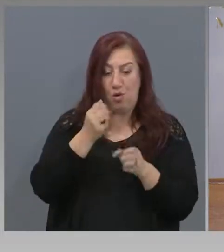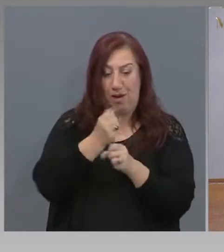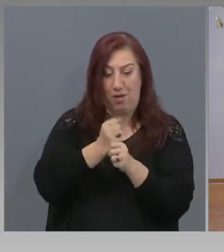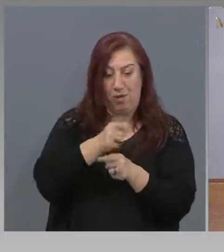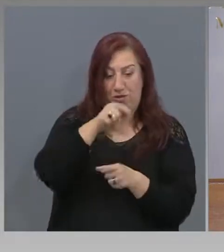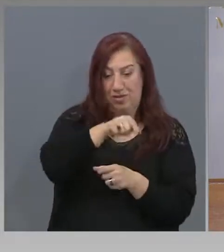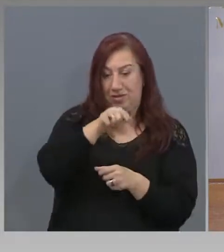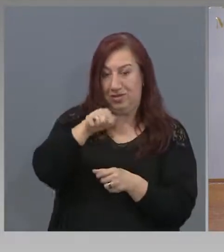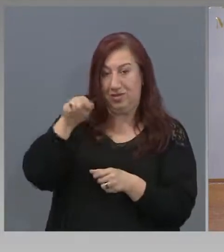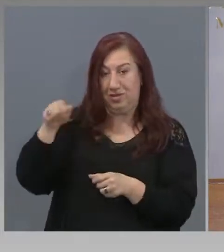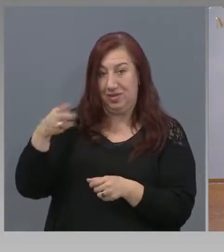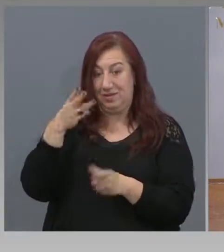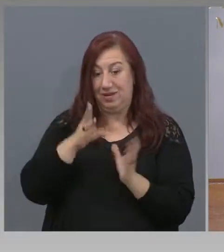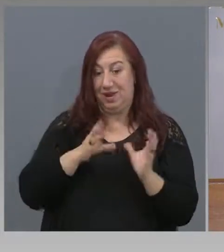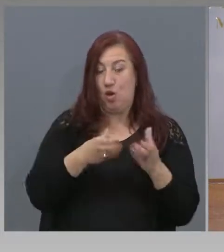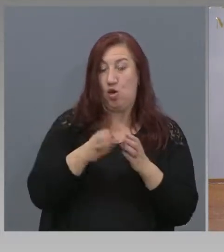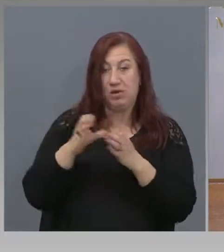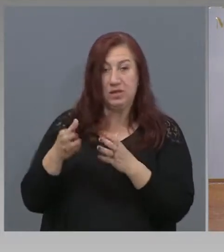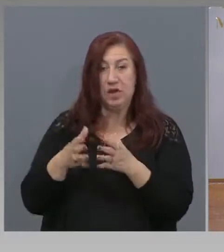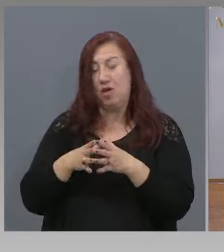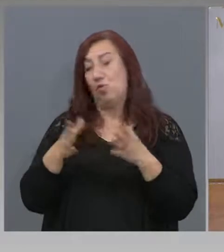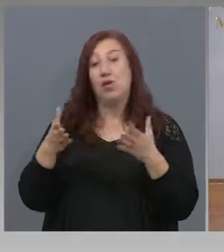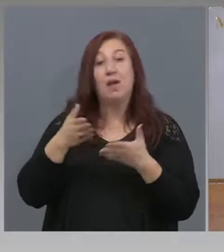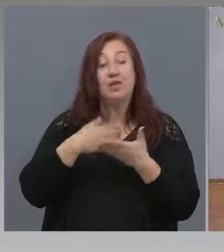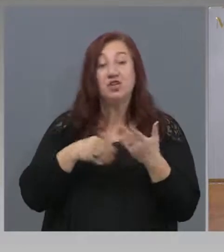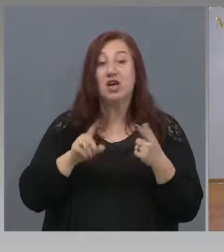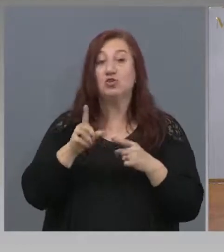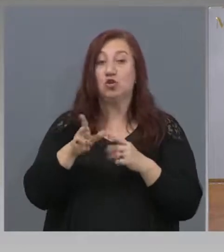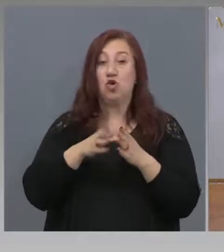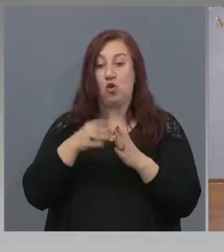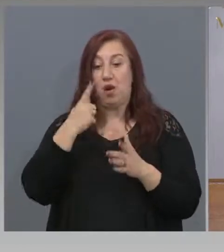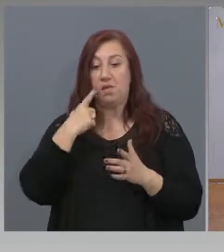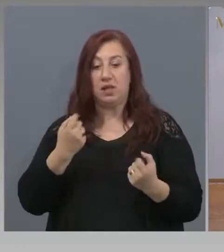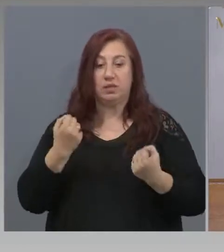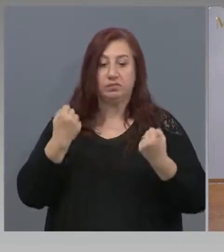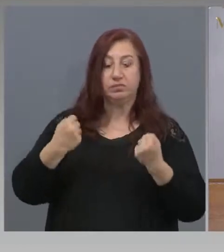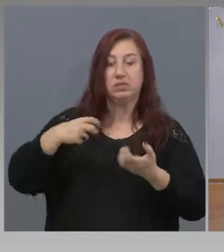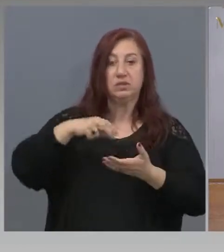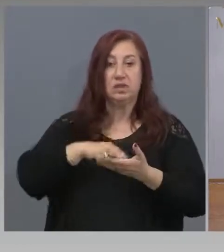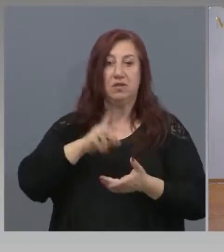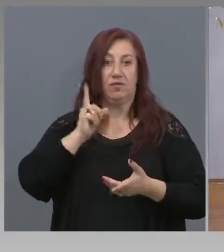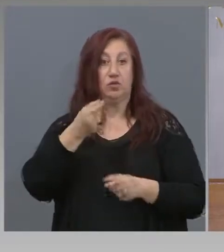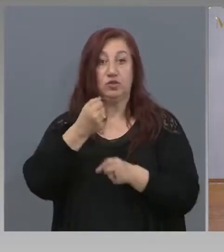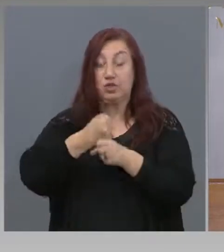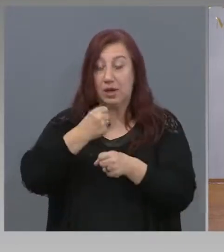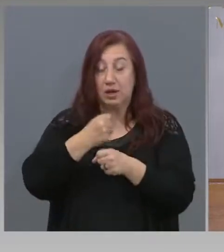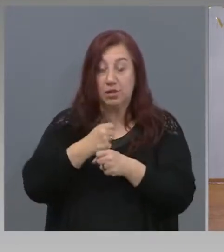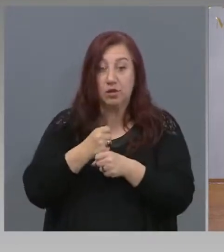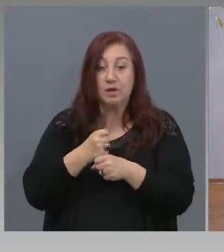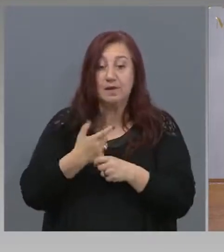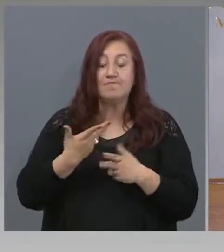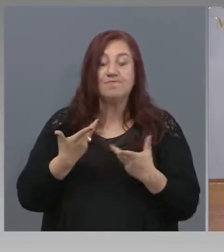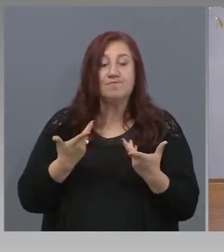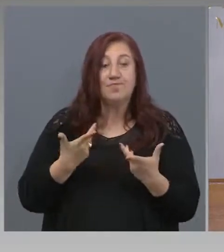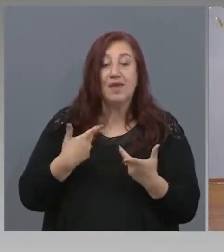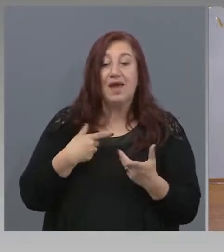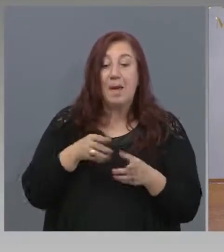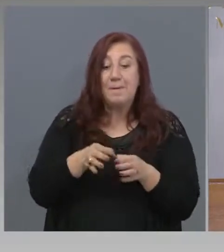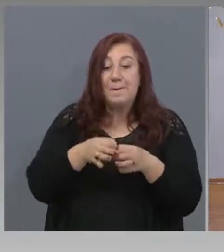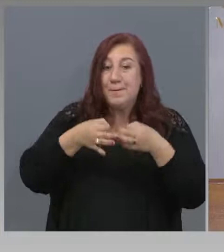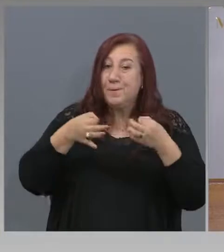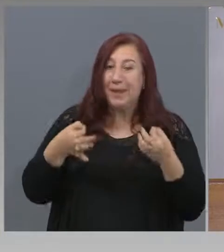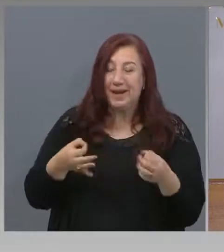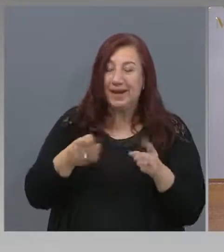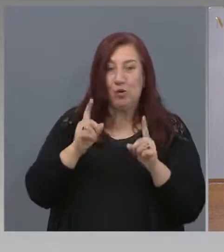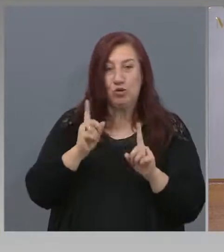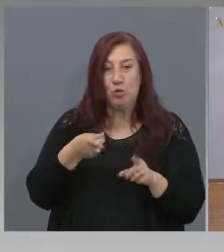голяма част от трудоспособното българско население и малко ли много смертките, които могат да